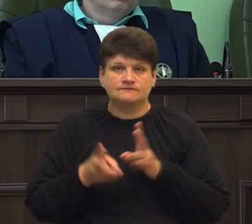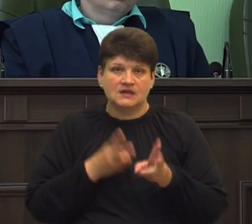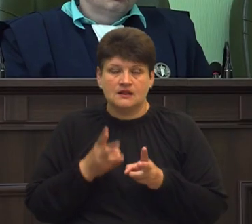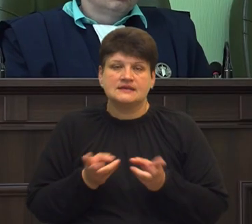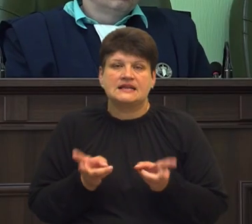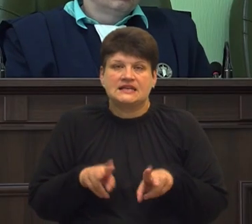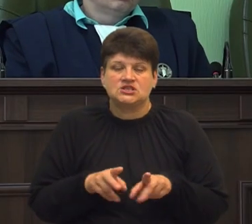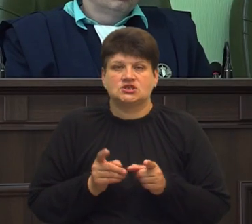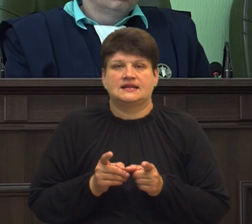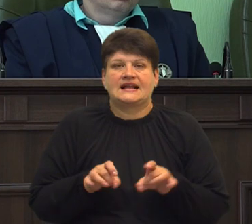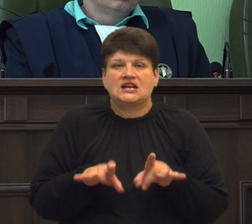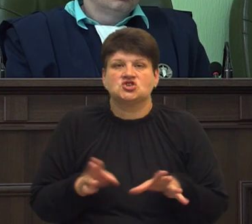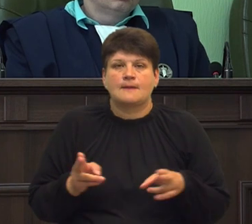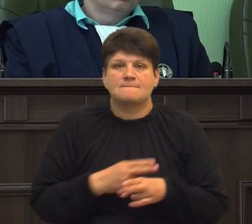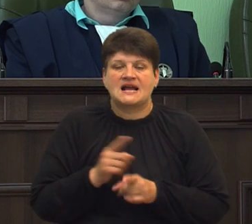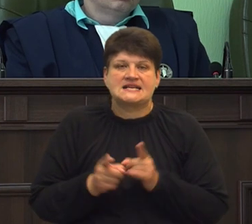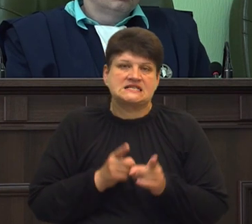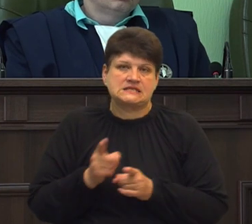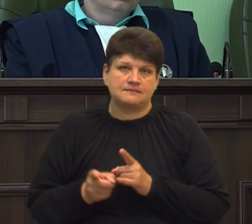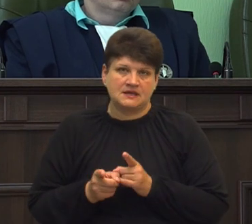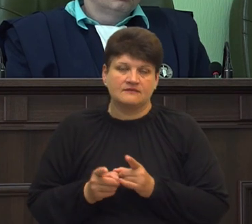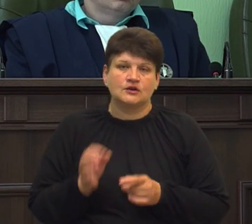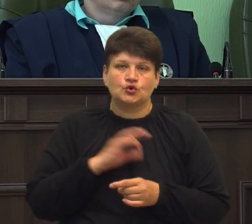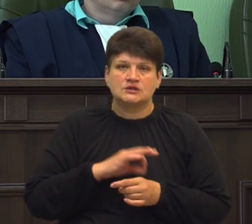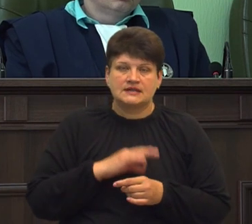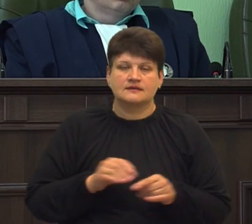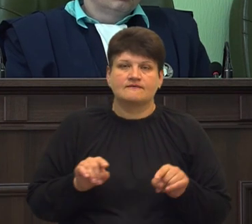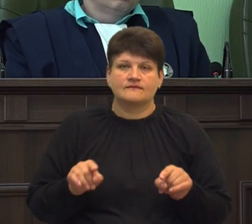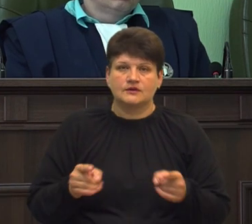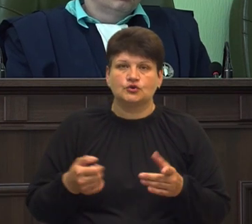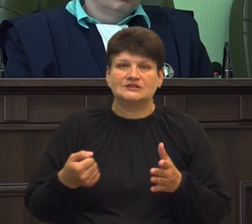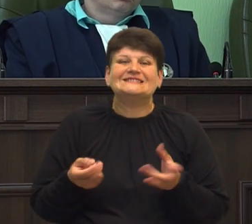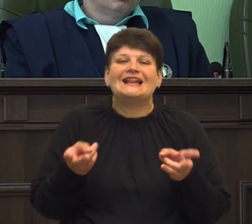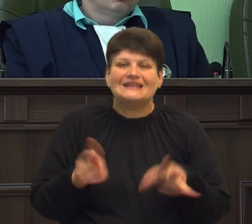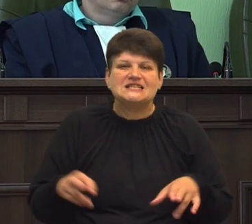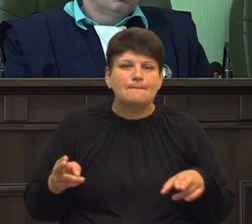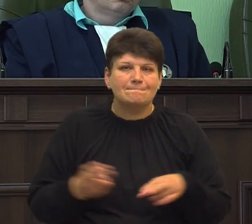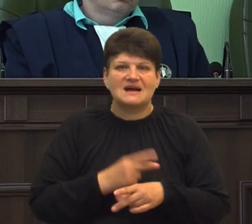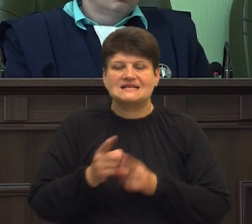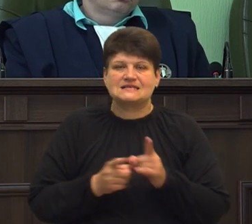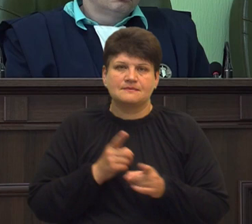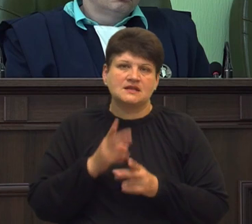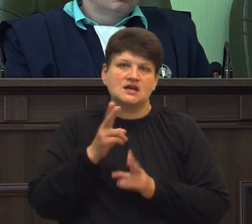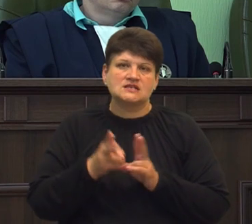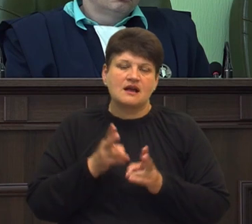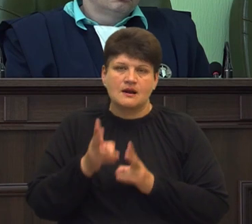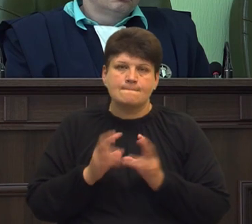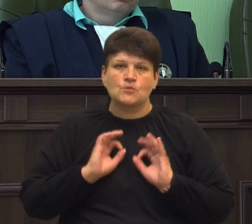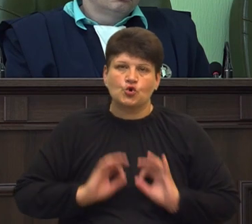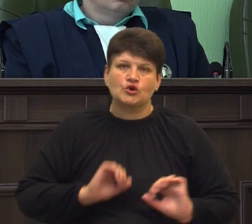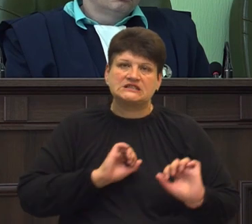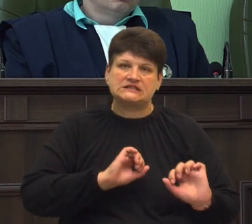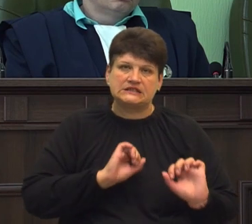При застосуванні до Головка Миколаївича запобіжного заходу в виді тримання під вартою залишити без змін апеляційні скарги прокурора та захисника без